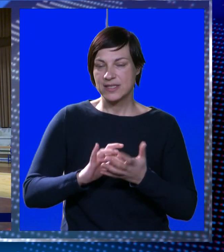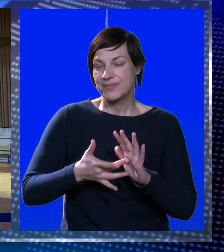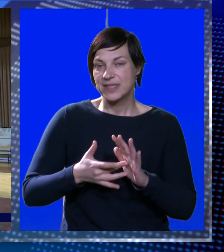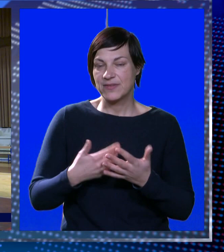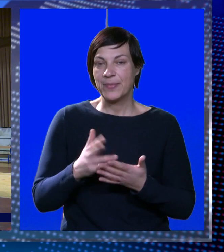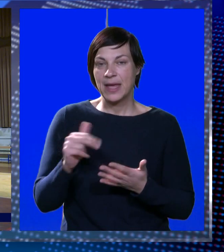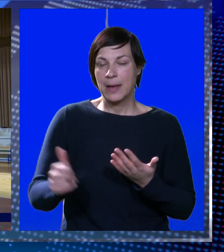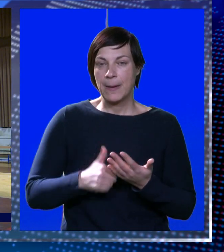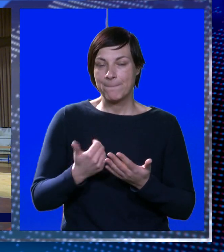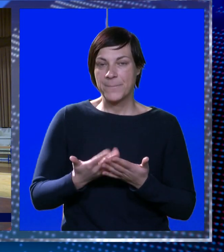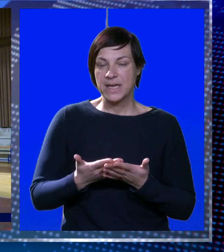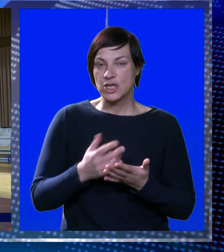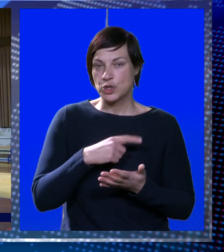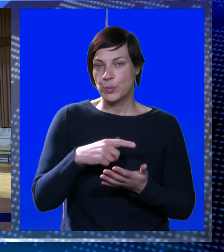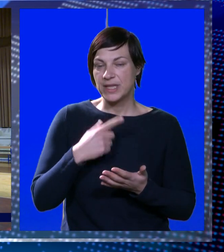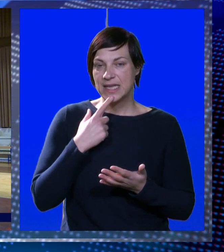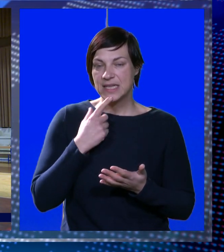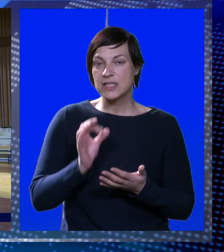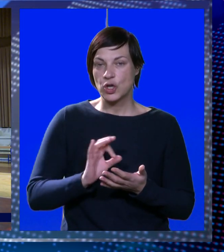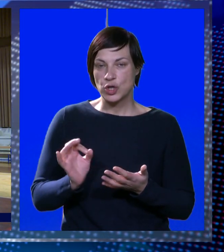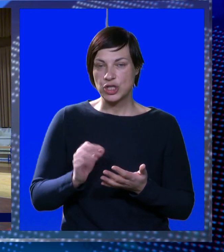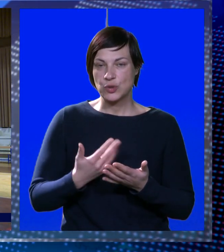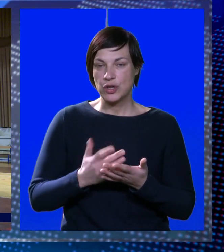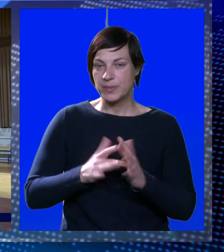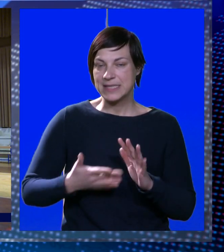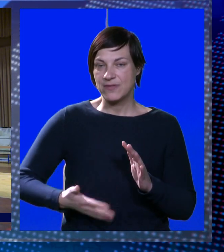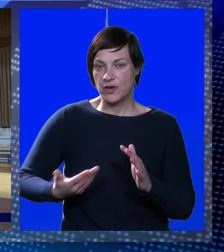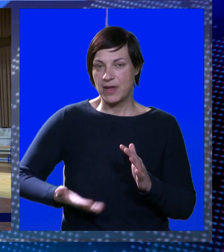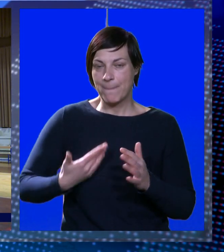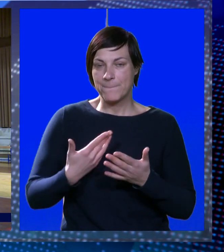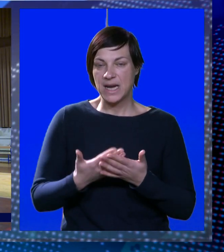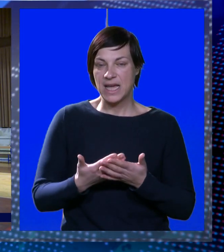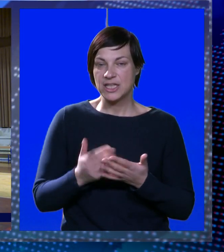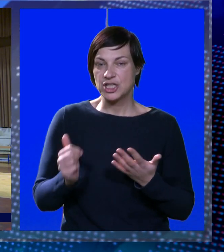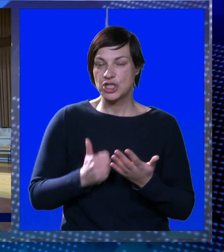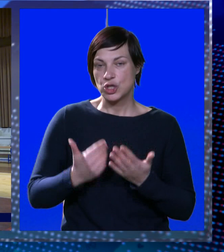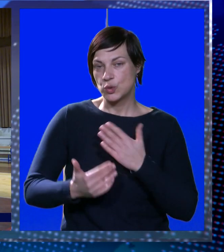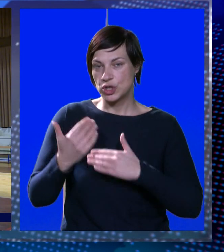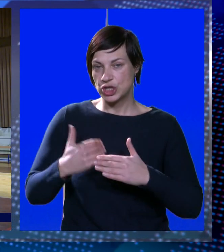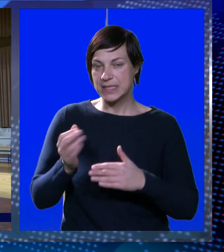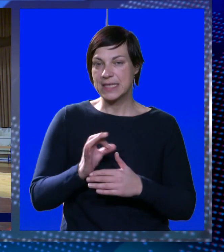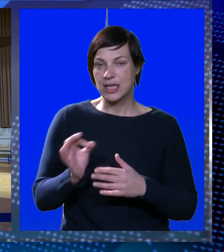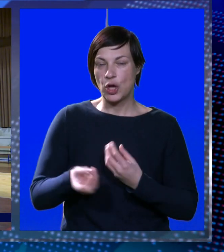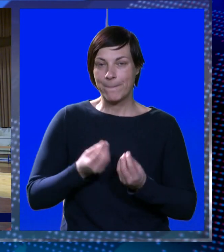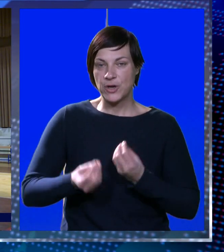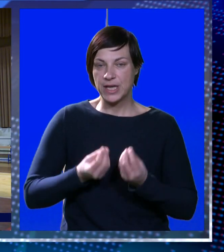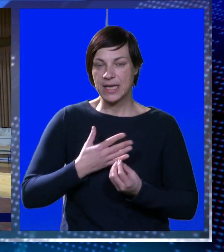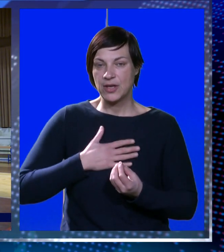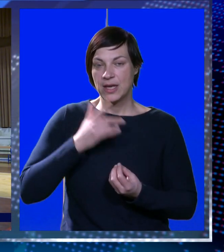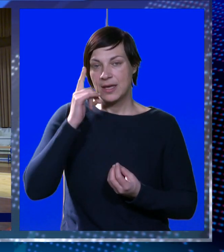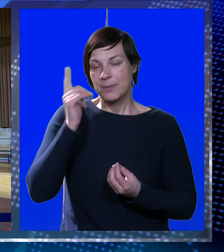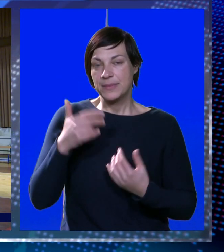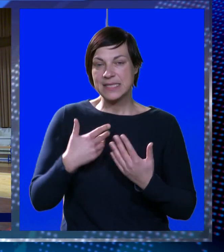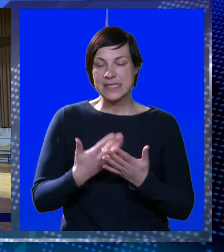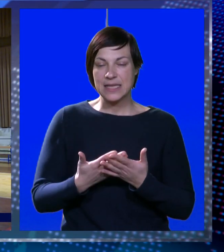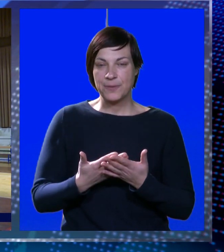svi su, ono, ima još tu nekih pojedinaca koji su dobri i svi ovi mlađi što su još iza baš dobro igraju. Ja